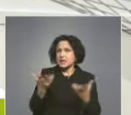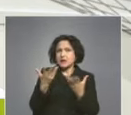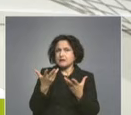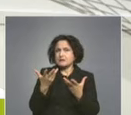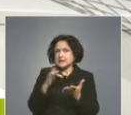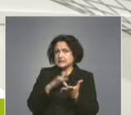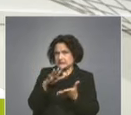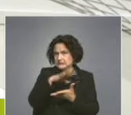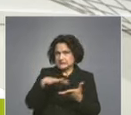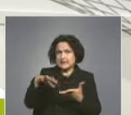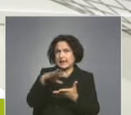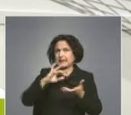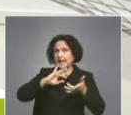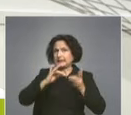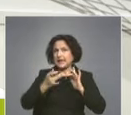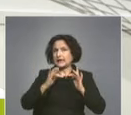-опасна?